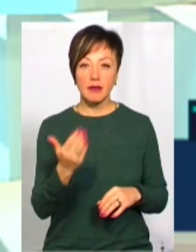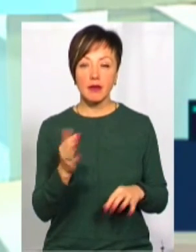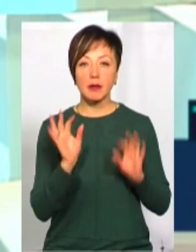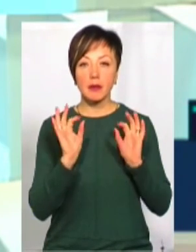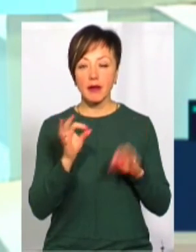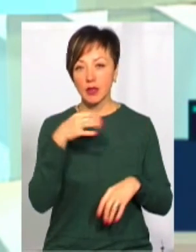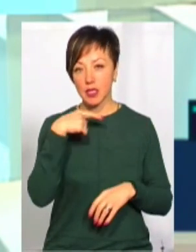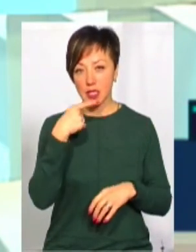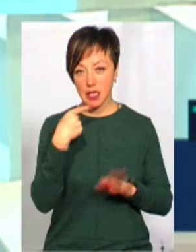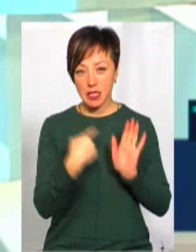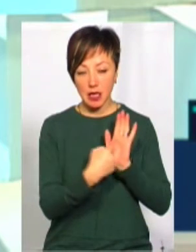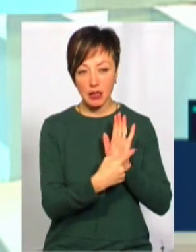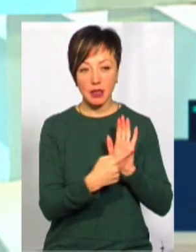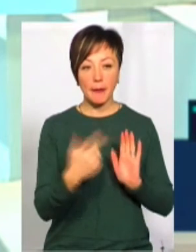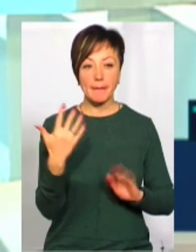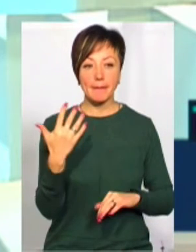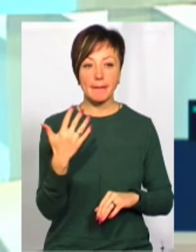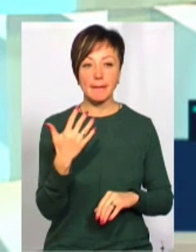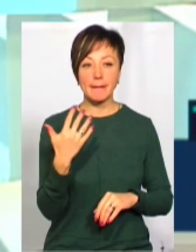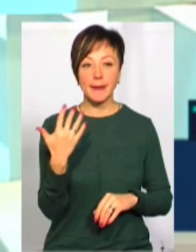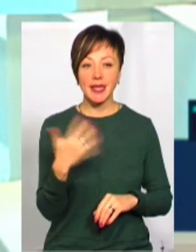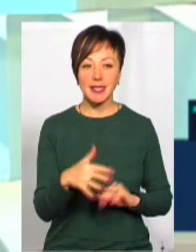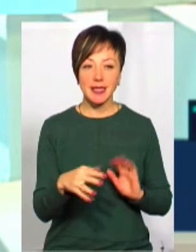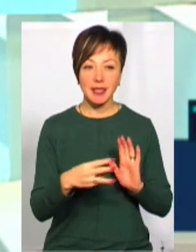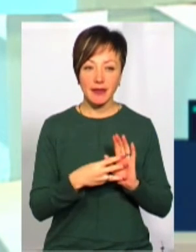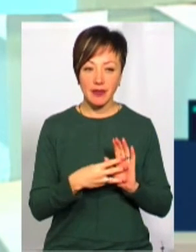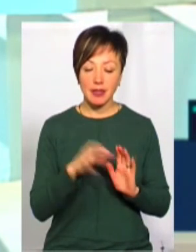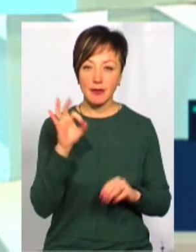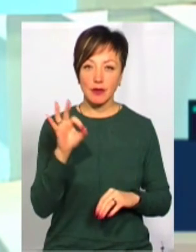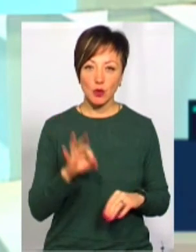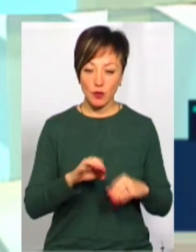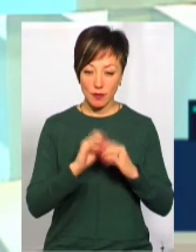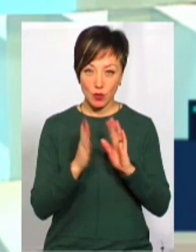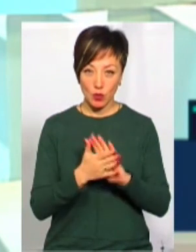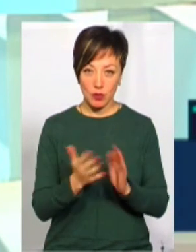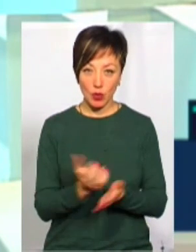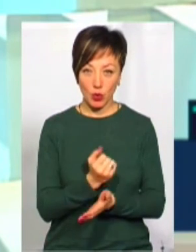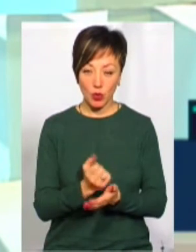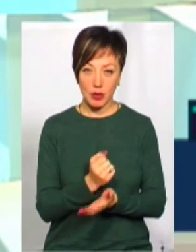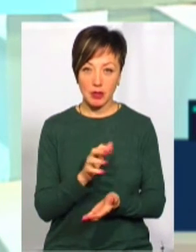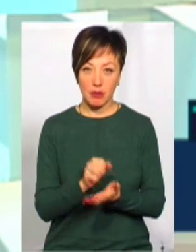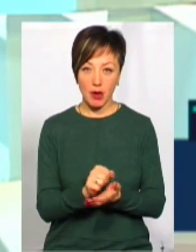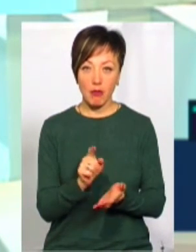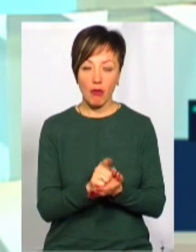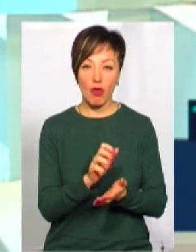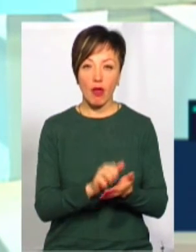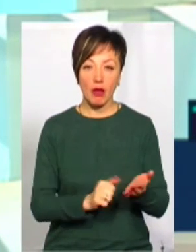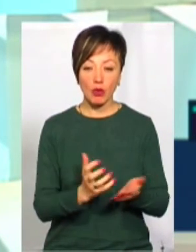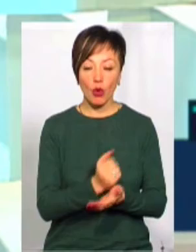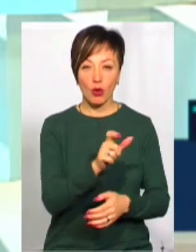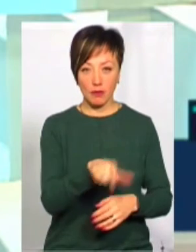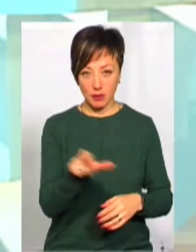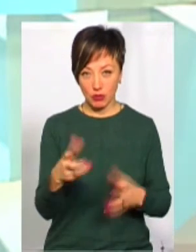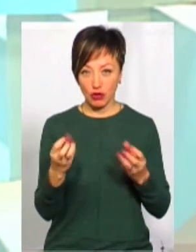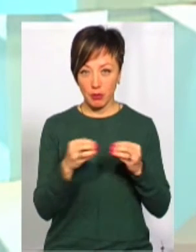підмітили, що 58% від сукупності всіх доходів займає податок з доходів фізичних